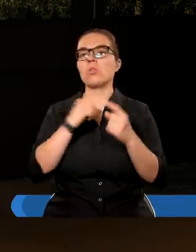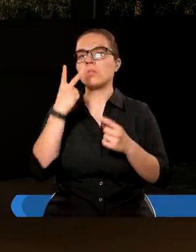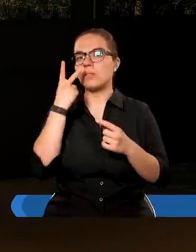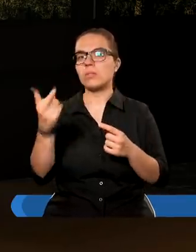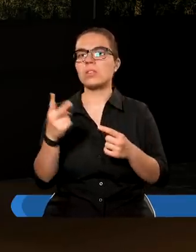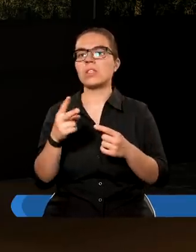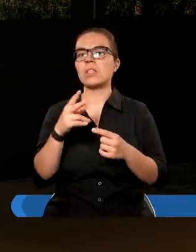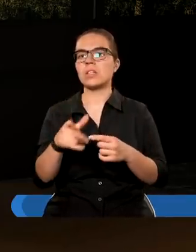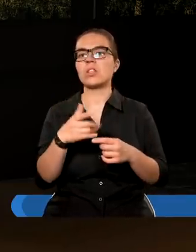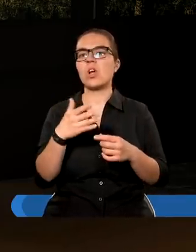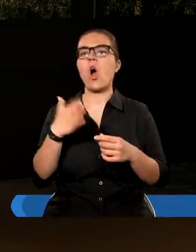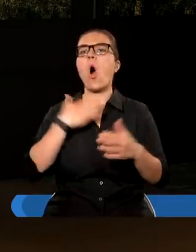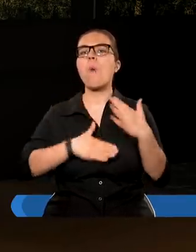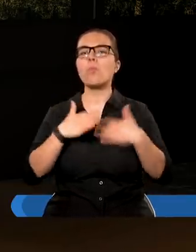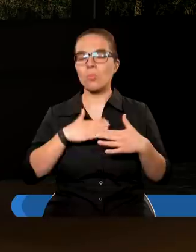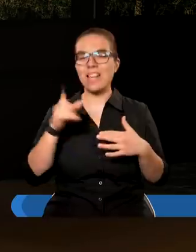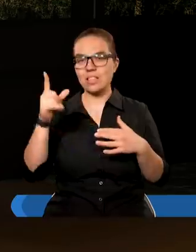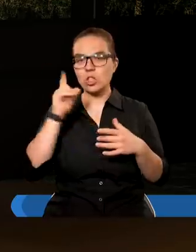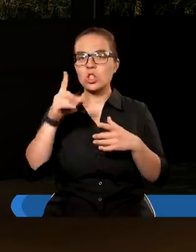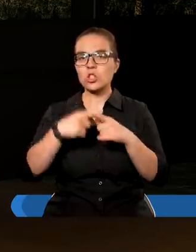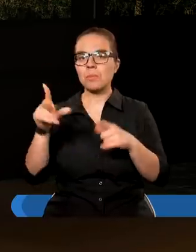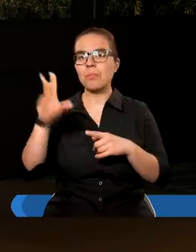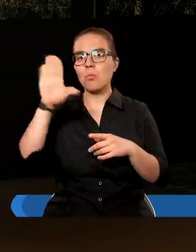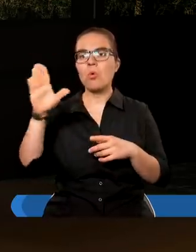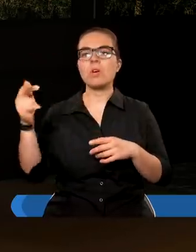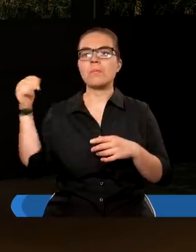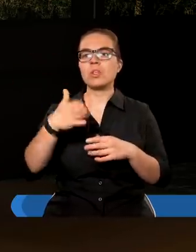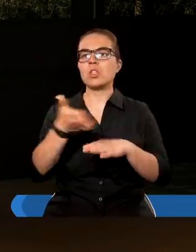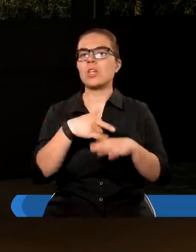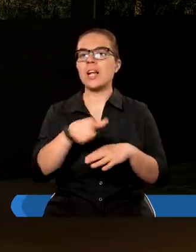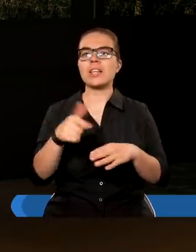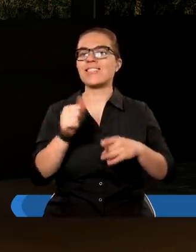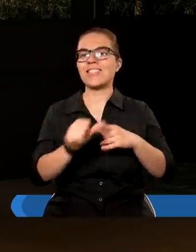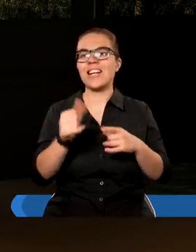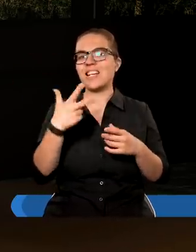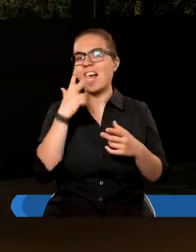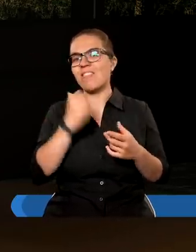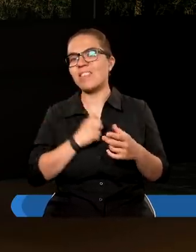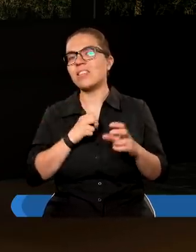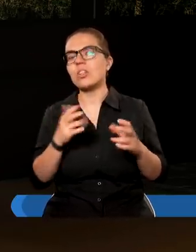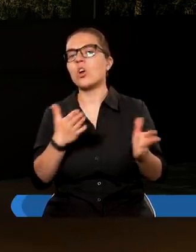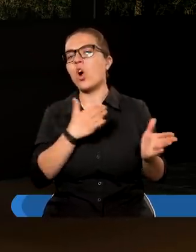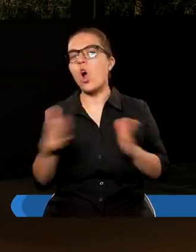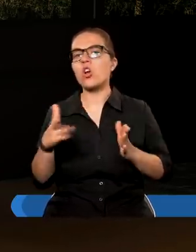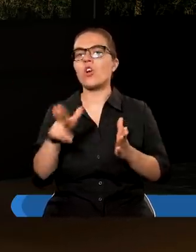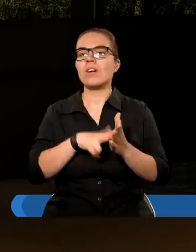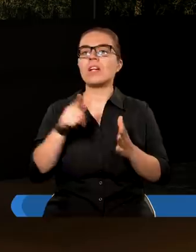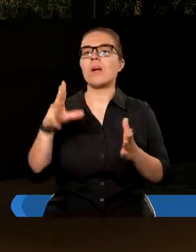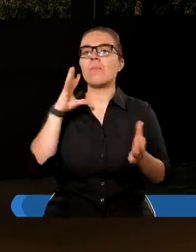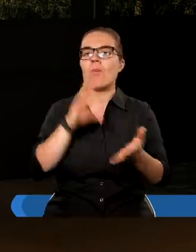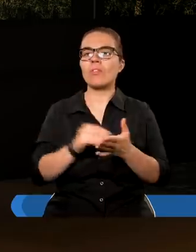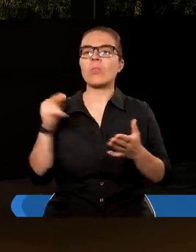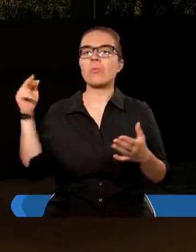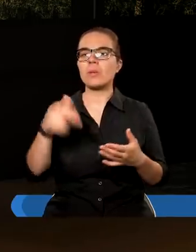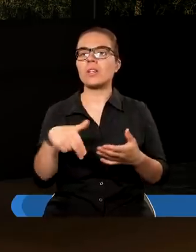że oblubieniec już nadchodzi. Jednak część z nich nie jest najwyraźniej gotowa na powtórne